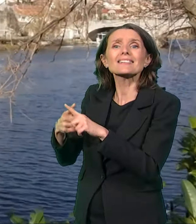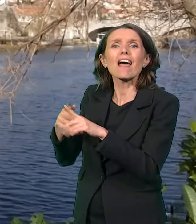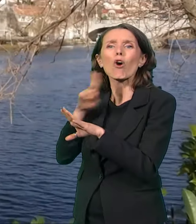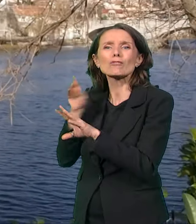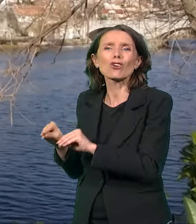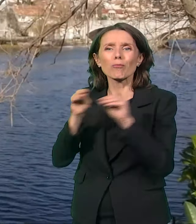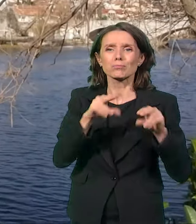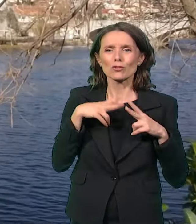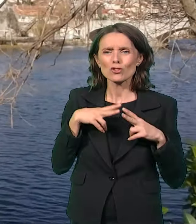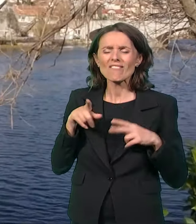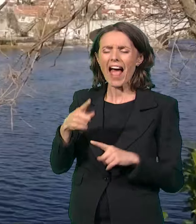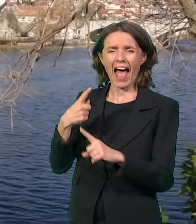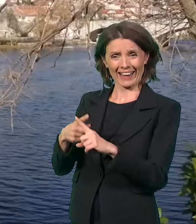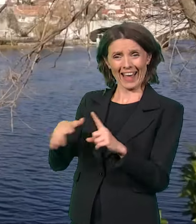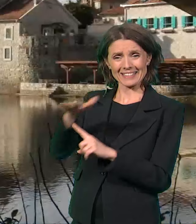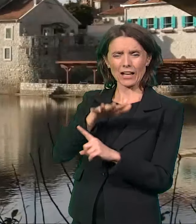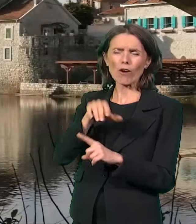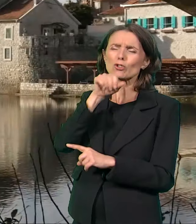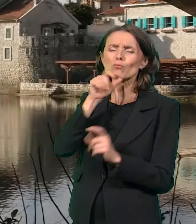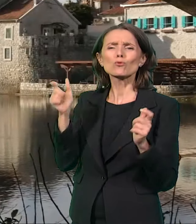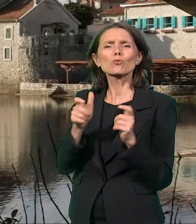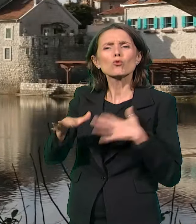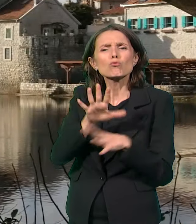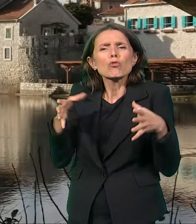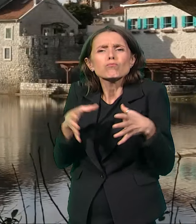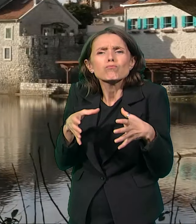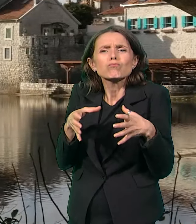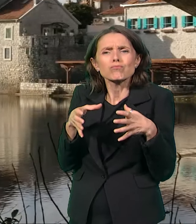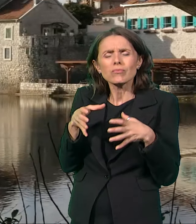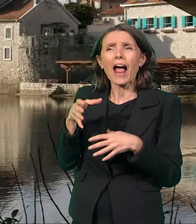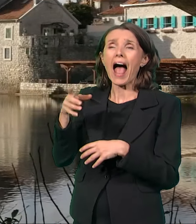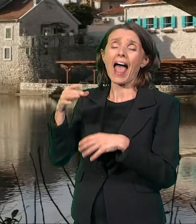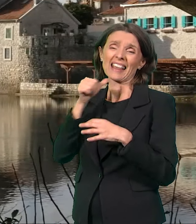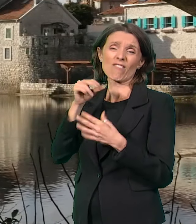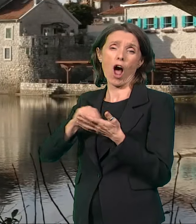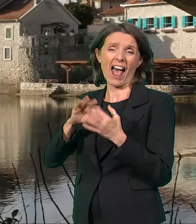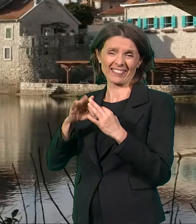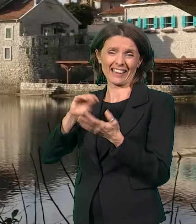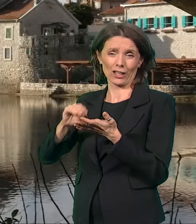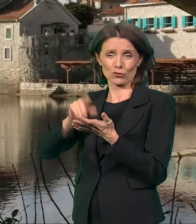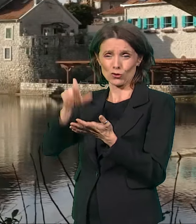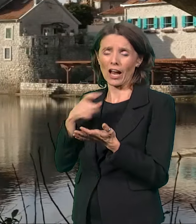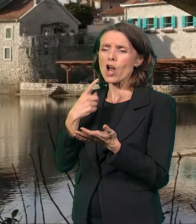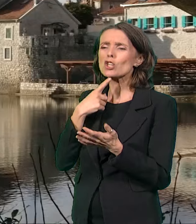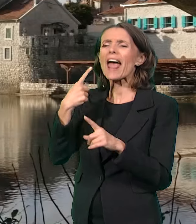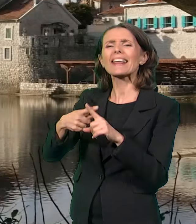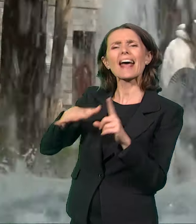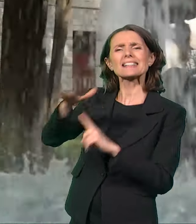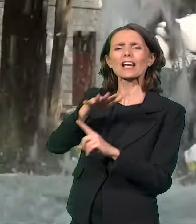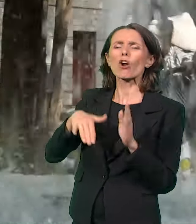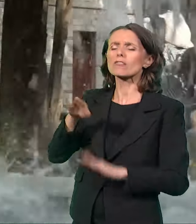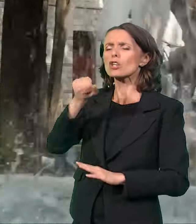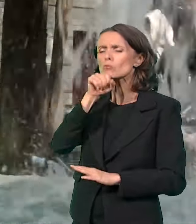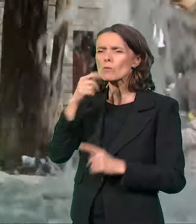Što bih rekao Ivo Andrijeđi, Hercegovći više vole matematiku nego emociju, mada i matematika